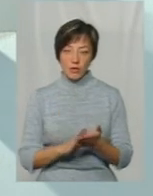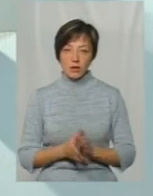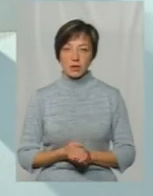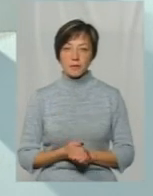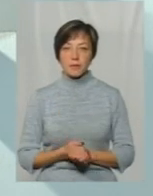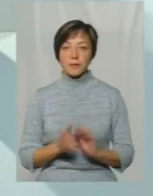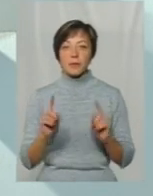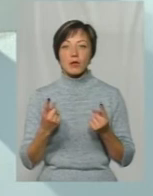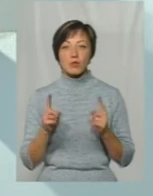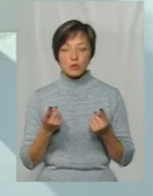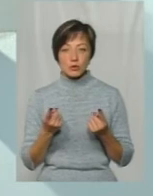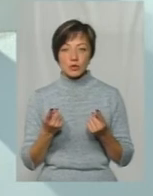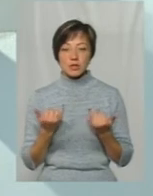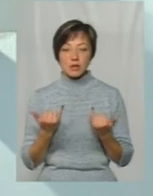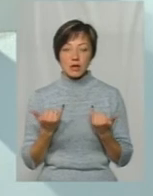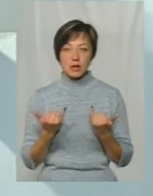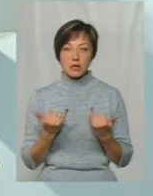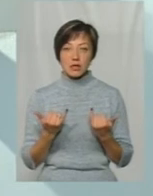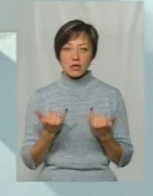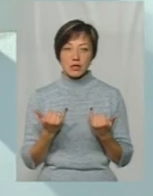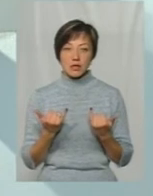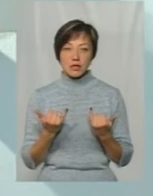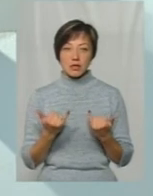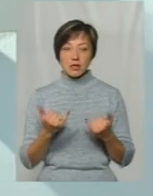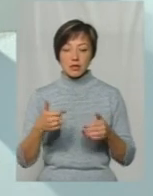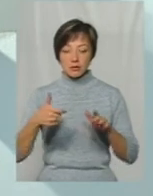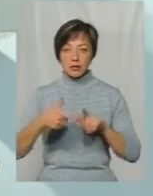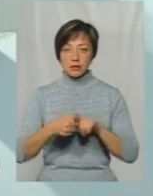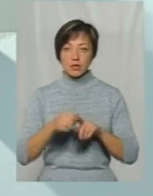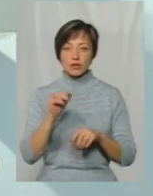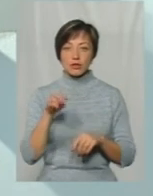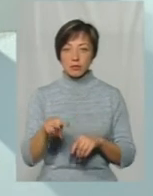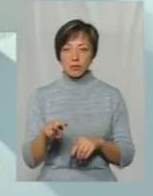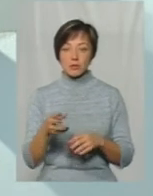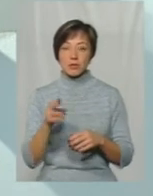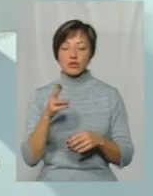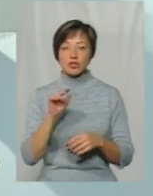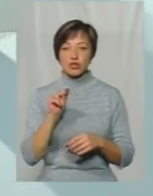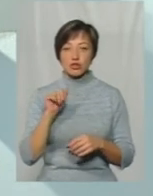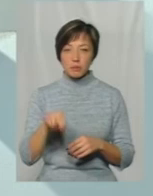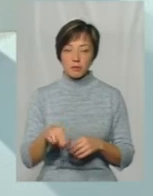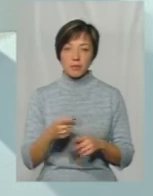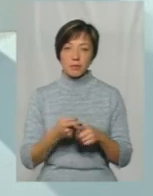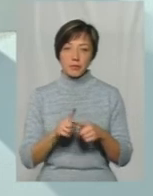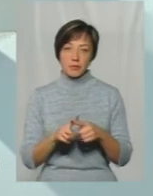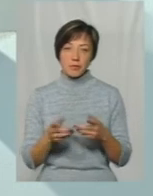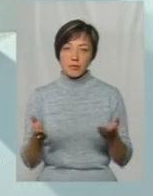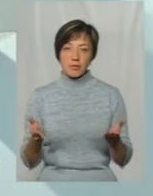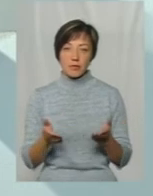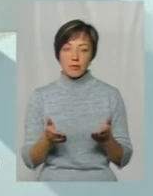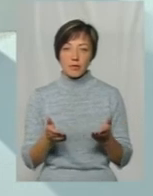облік Тому що наразі вони чіповані Племінні клімовані теж Тому,